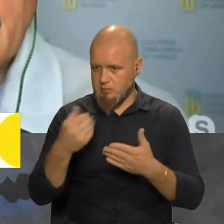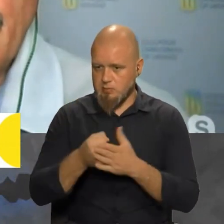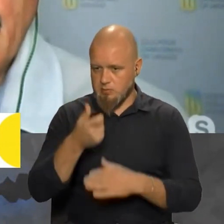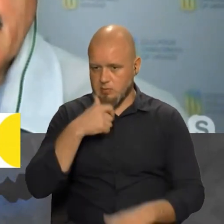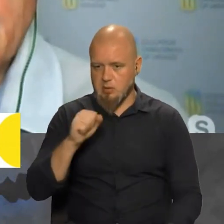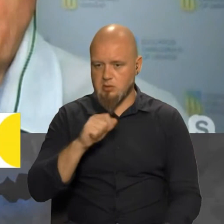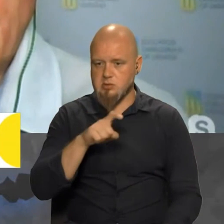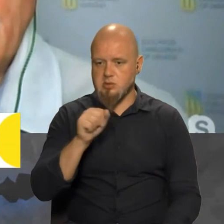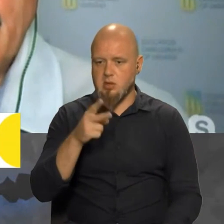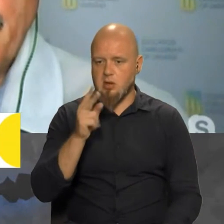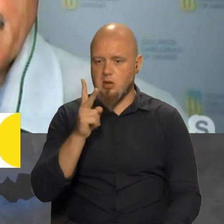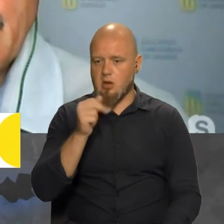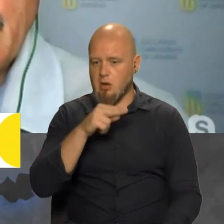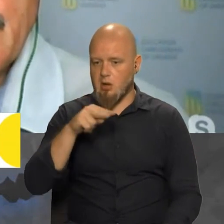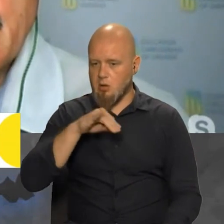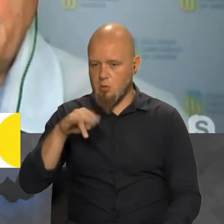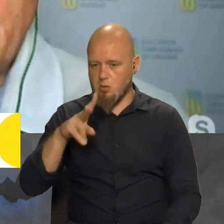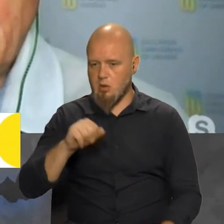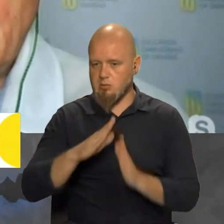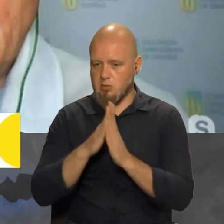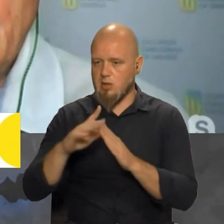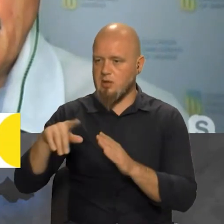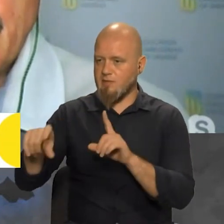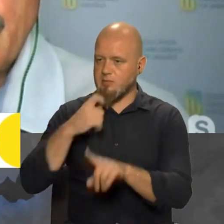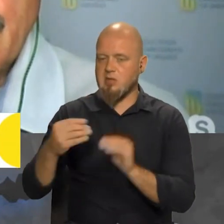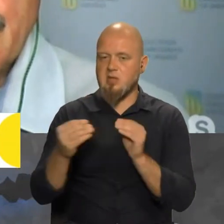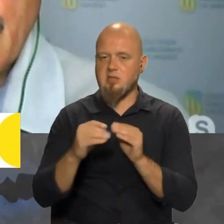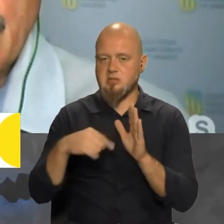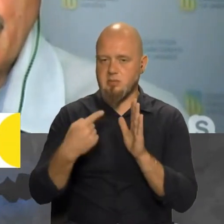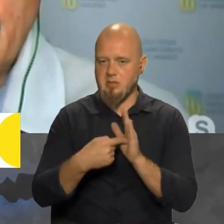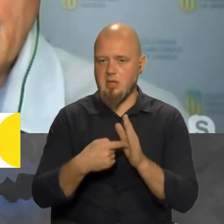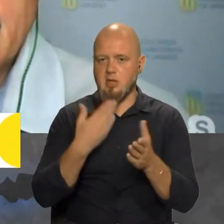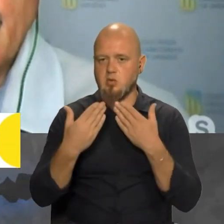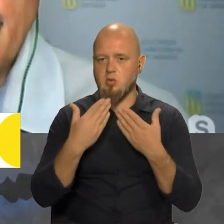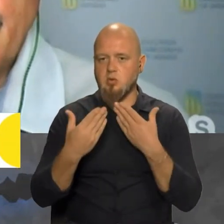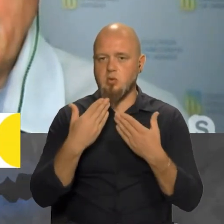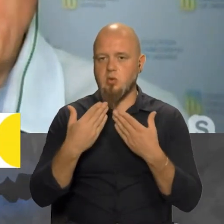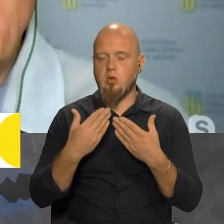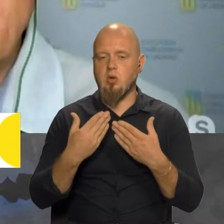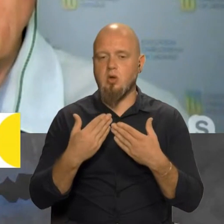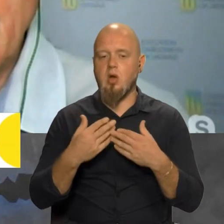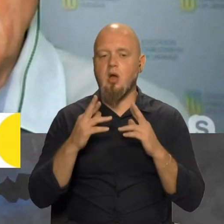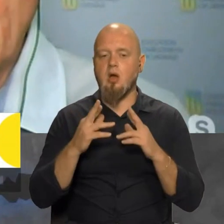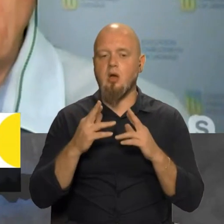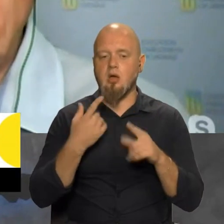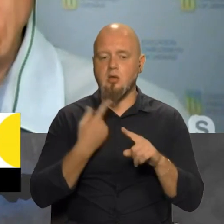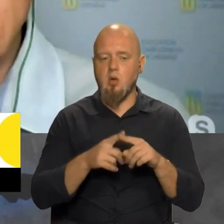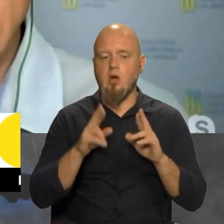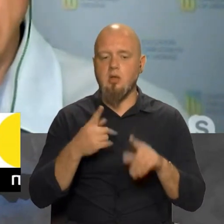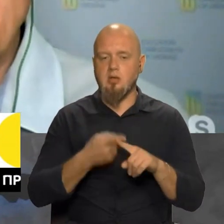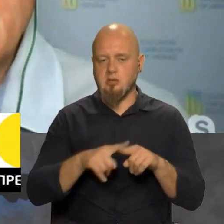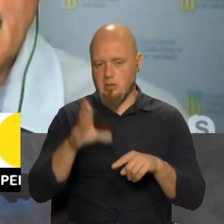пана Андрія Закалюка з проханням відповісти на 10 запитань щодо взагалі того, як це може бути реалізовано.